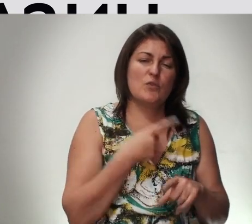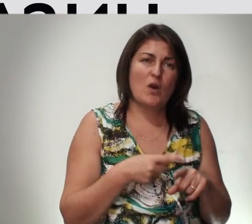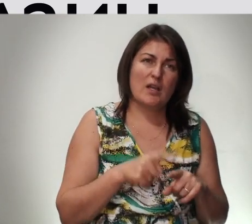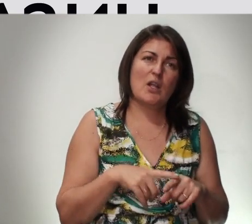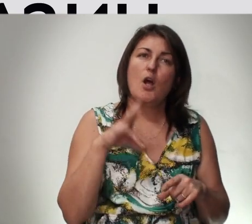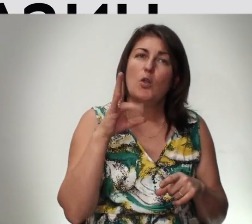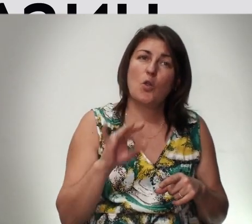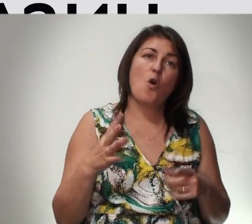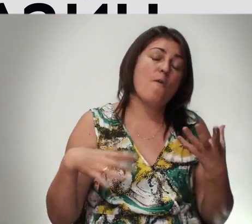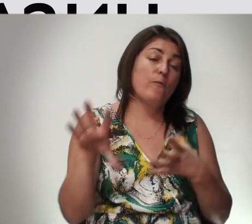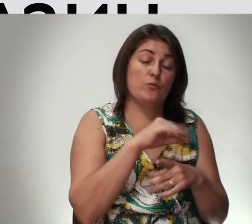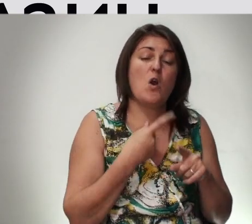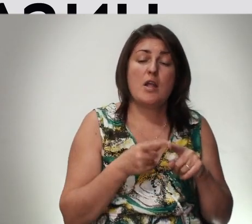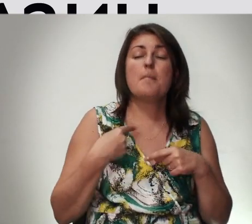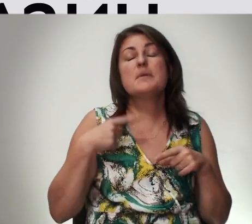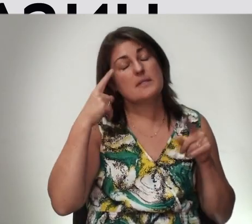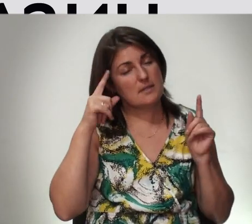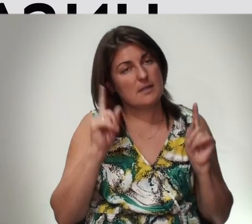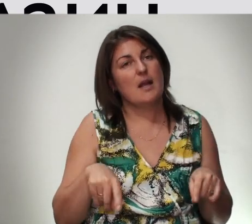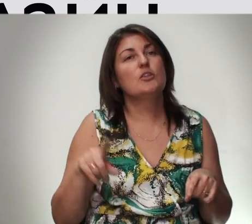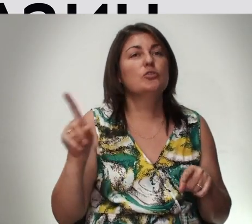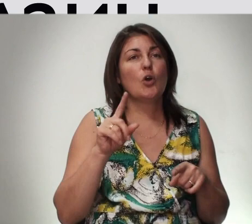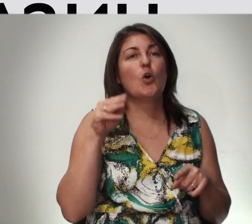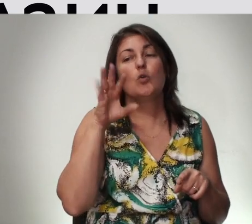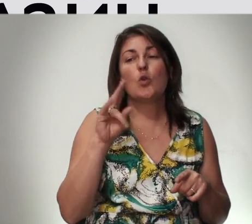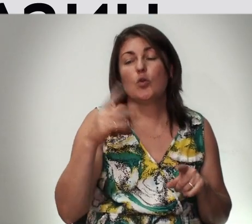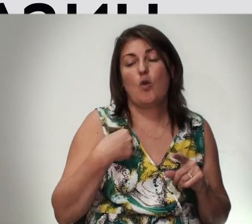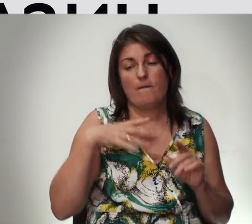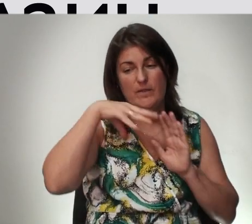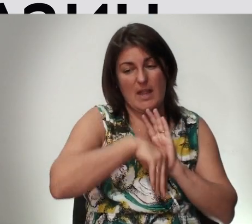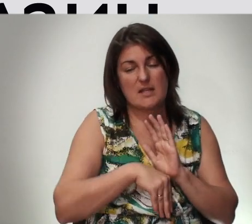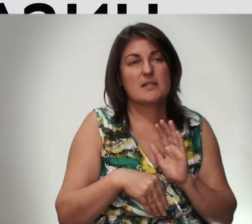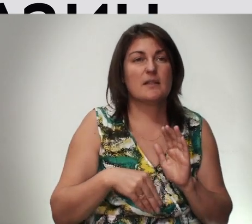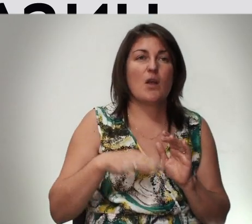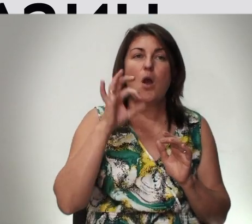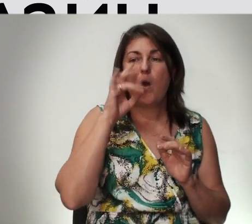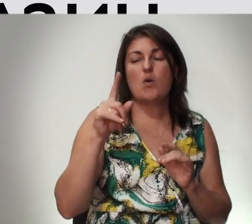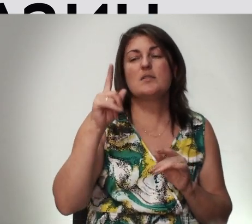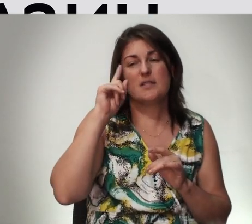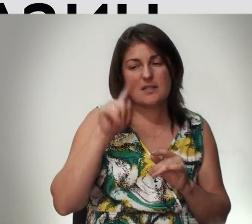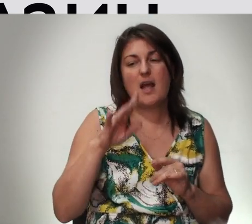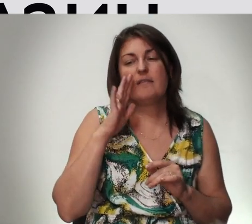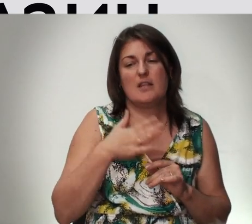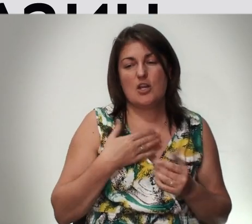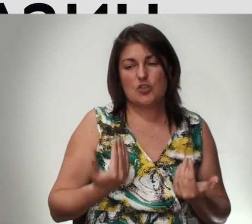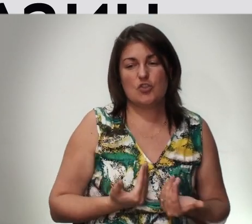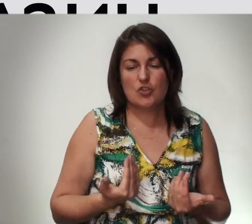Но И Все Мы Знали Что Тот Кто В Нас Он Знает Наши Дни